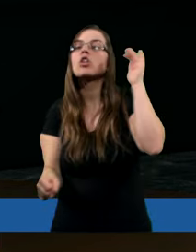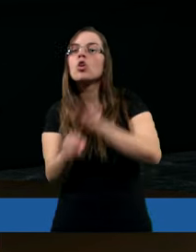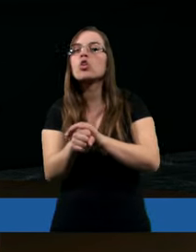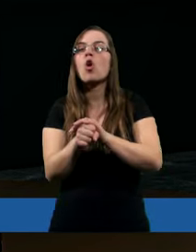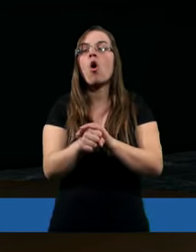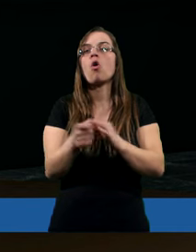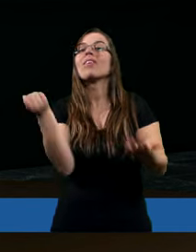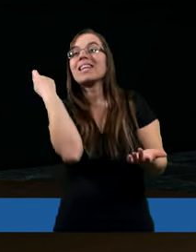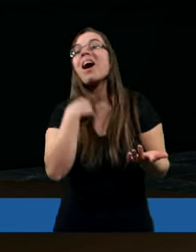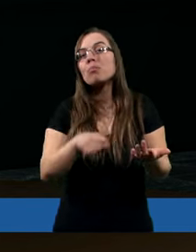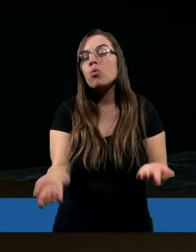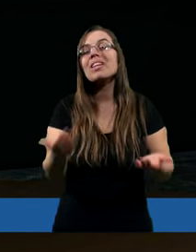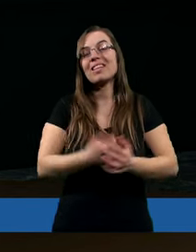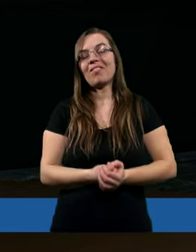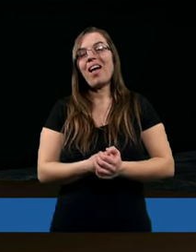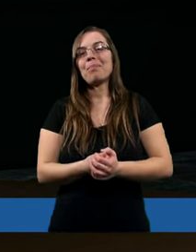do zabójstwa.